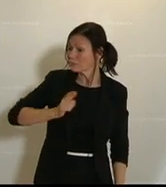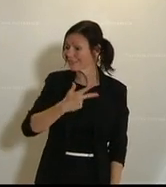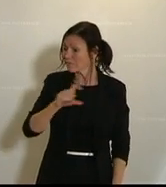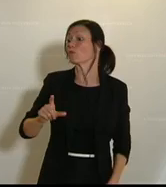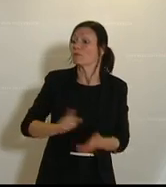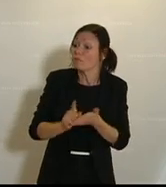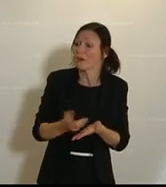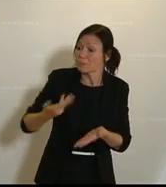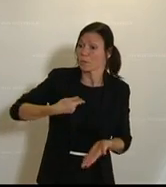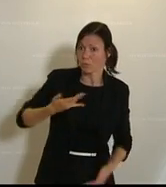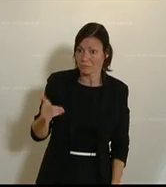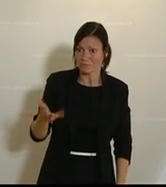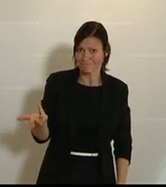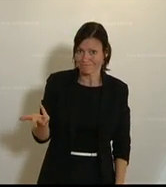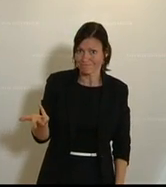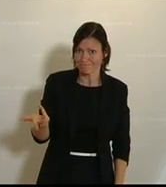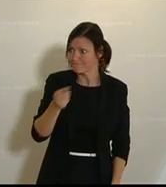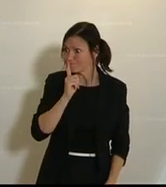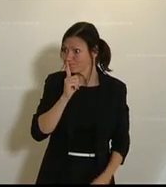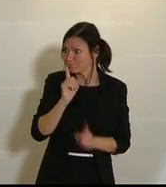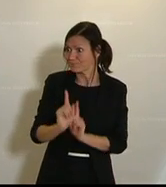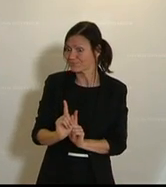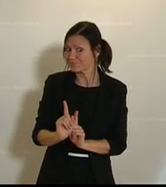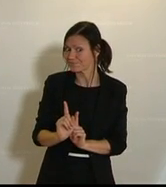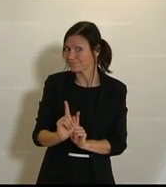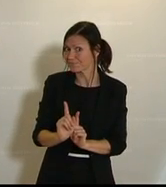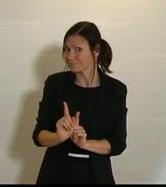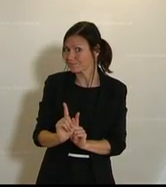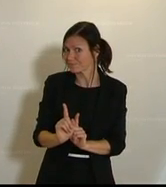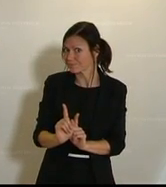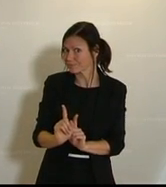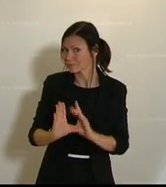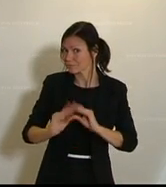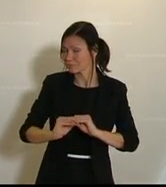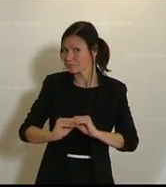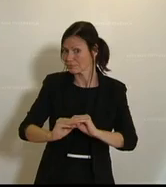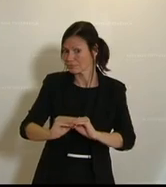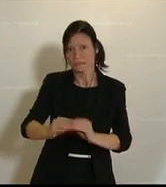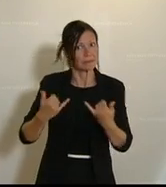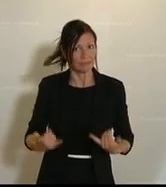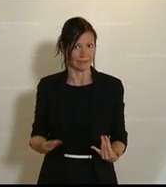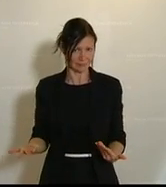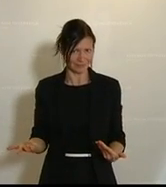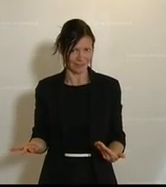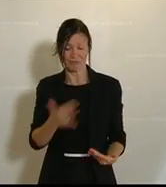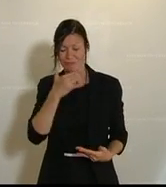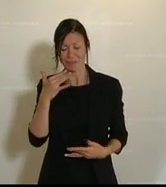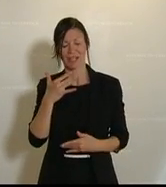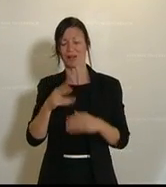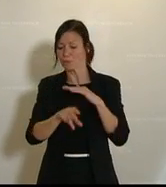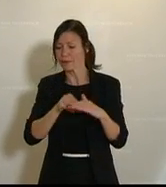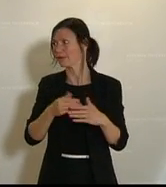was? Und dann war es ruhig. Dann war es ganz, ganz ruhig. Und jetzt stehen viele Unternehmer in der Situation,